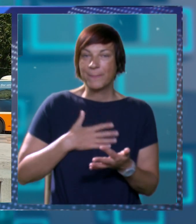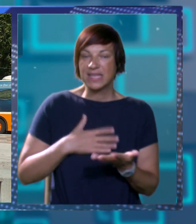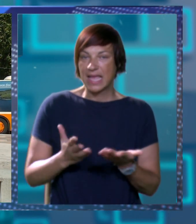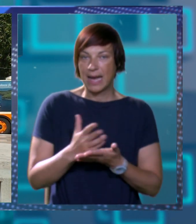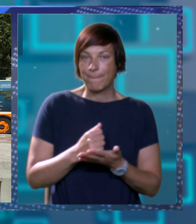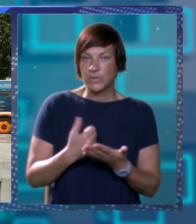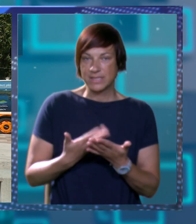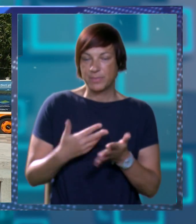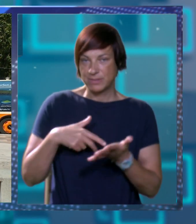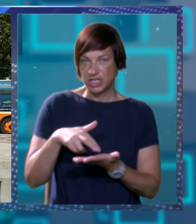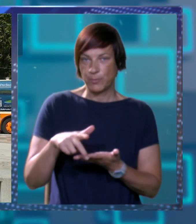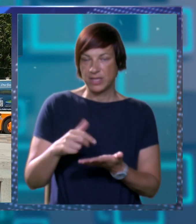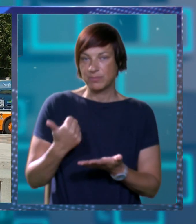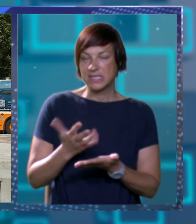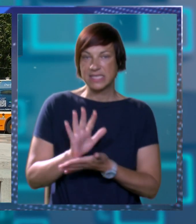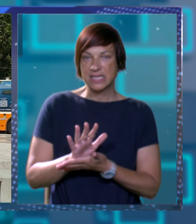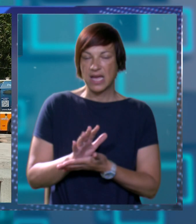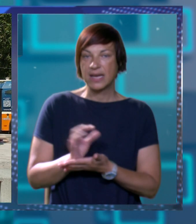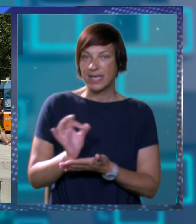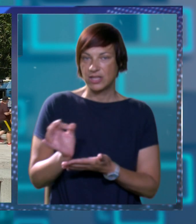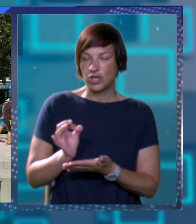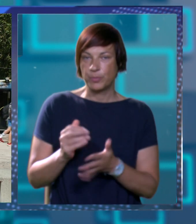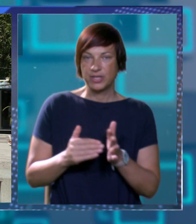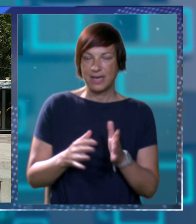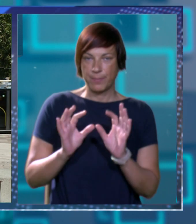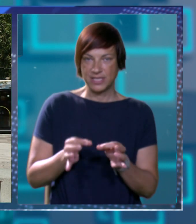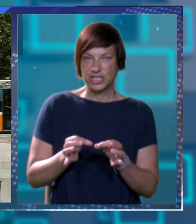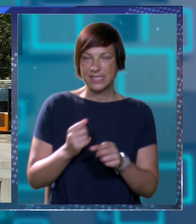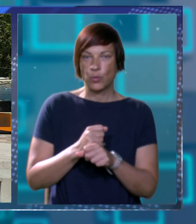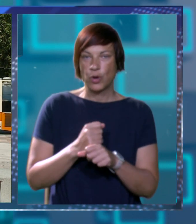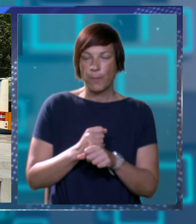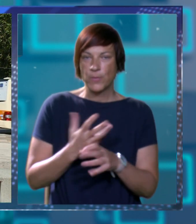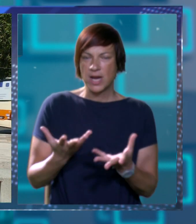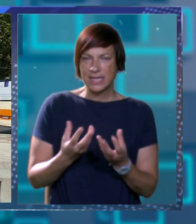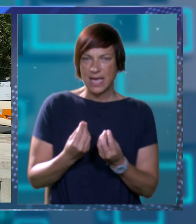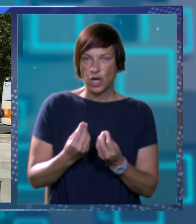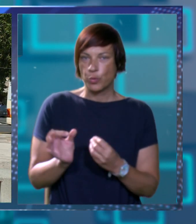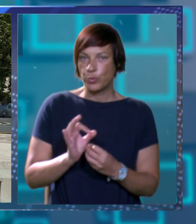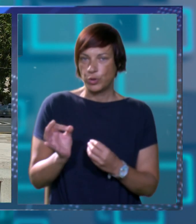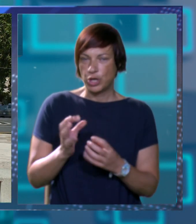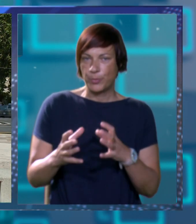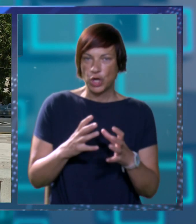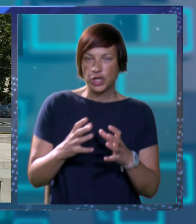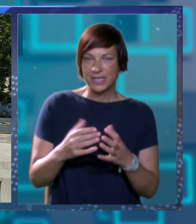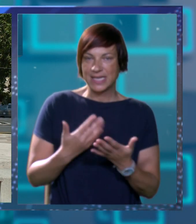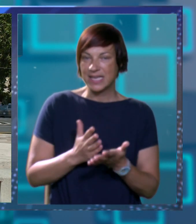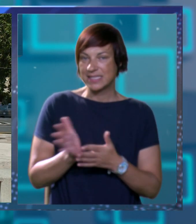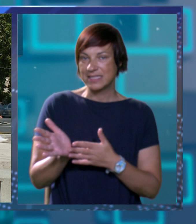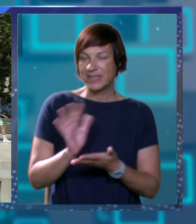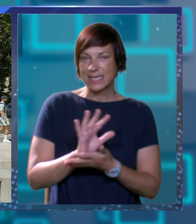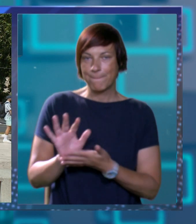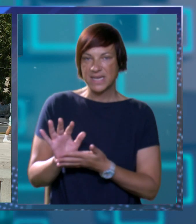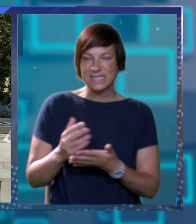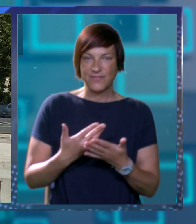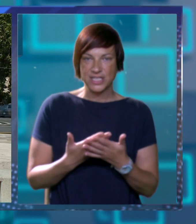bi htjeli postići, prema čemu idemo. S te strane je to dobro, treba će sigurno poraditi jako puno na dobroj koordinaciji sa vanjskim